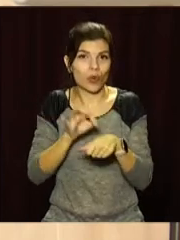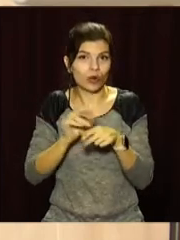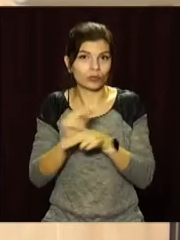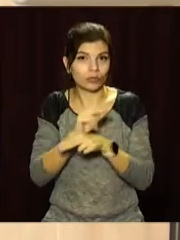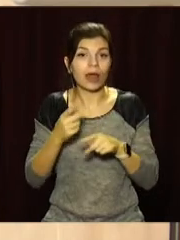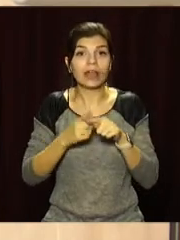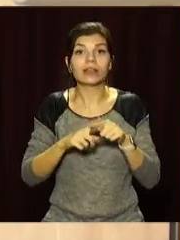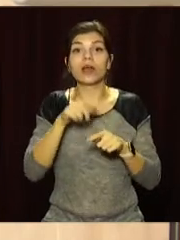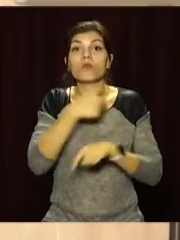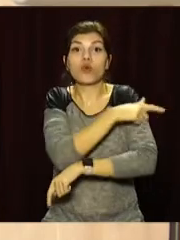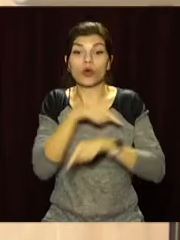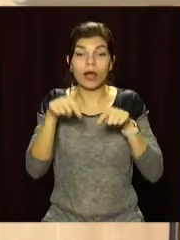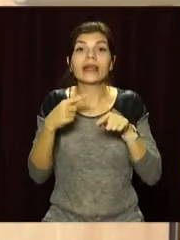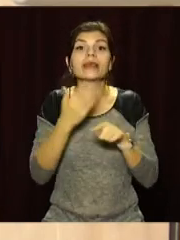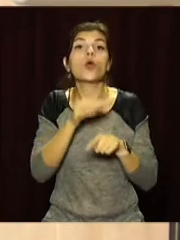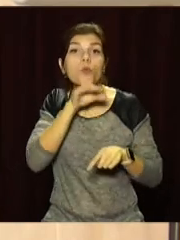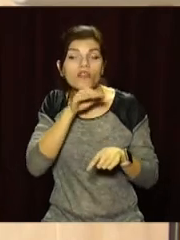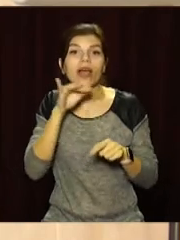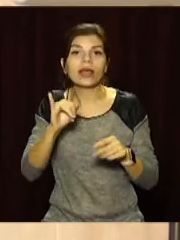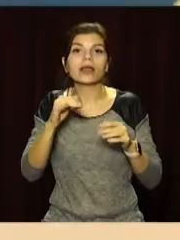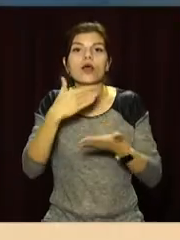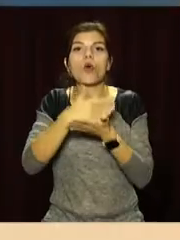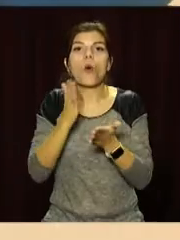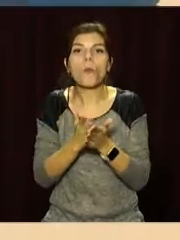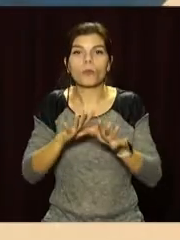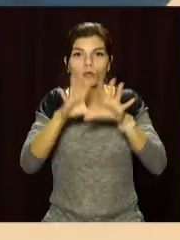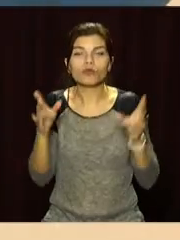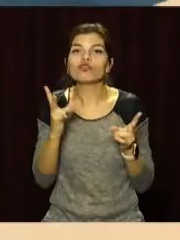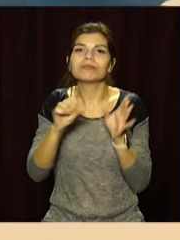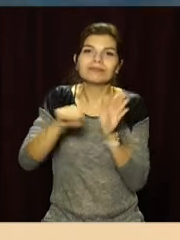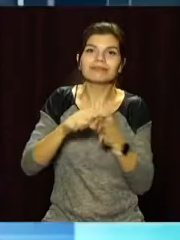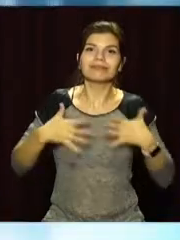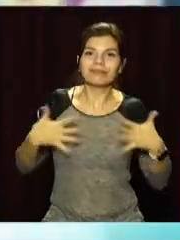Це заклади, які мають фахівців і обладнання, щоб протистояти недузі.